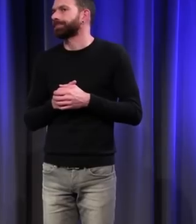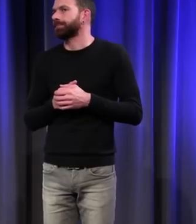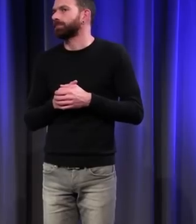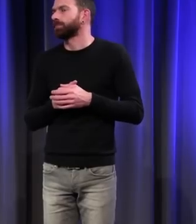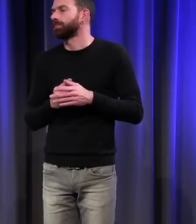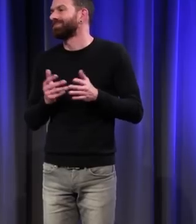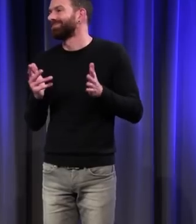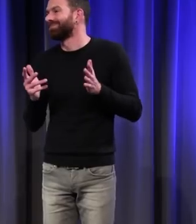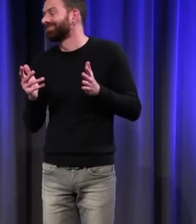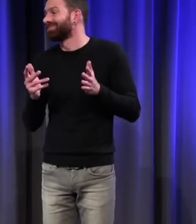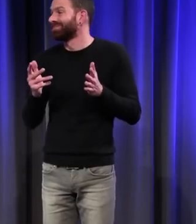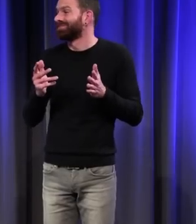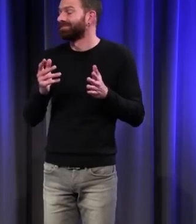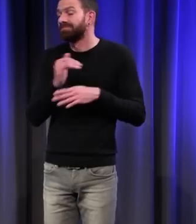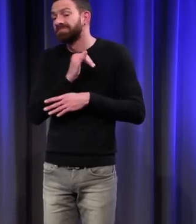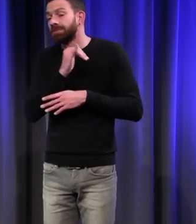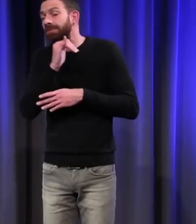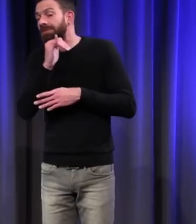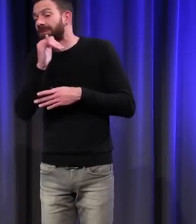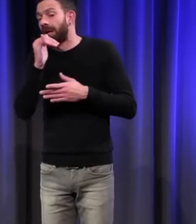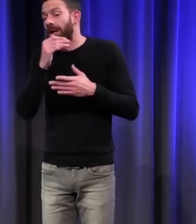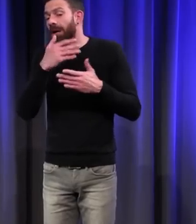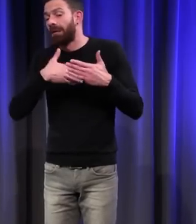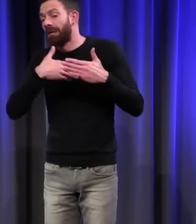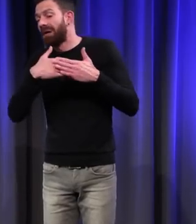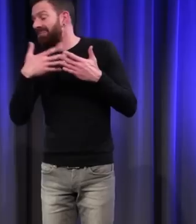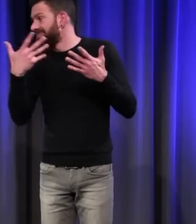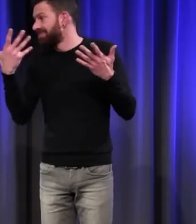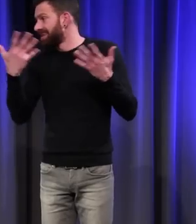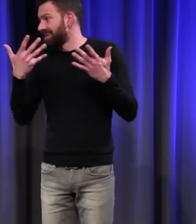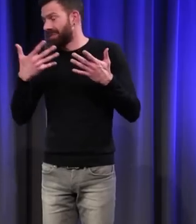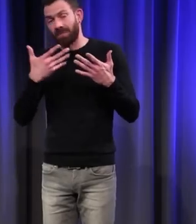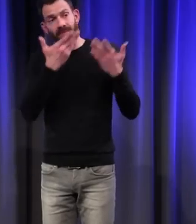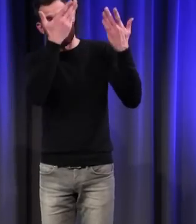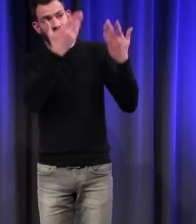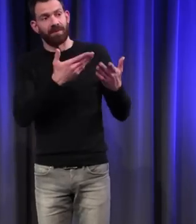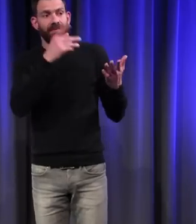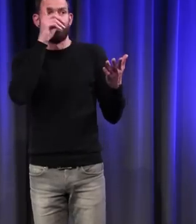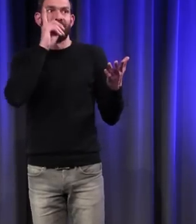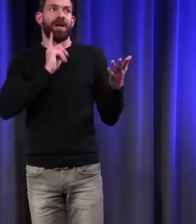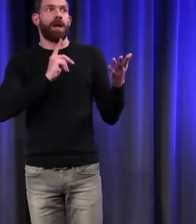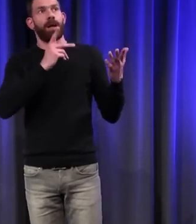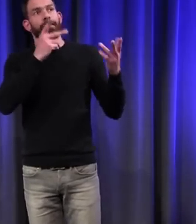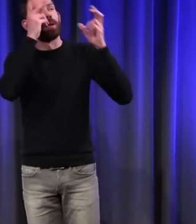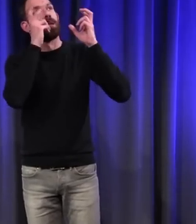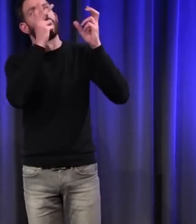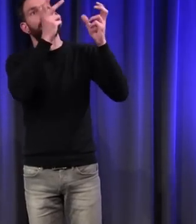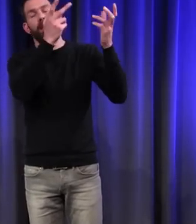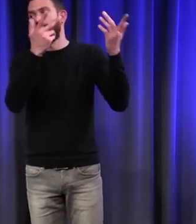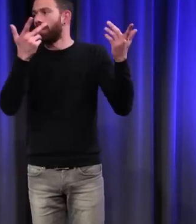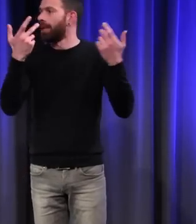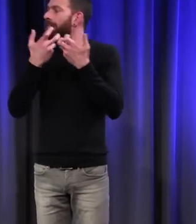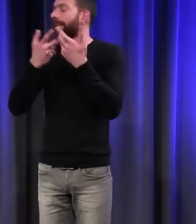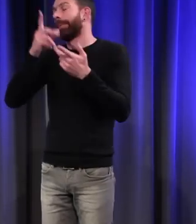On ne sait pas jusqu'où ça va, cet amour pour la dame un peu inaccessible, du chevalier